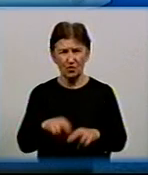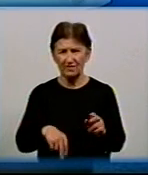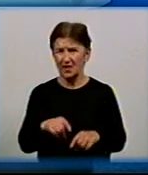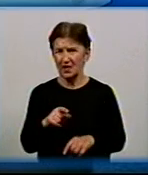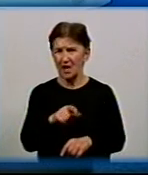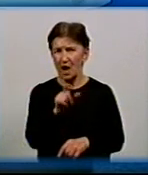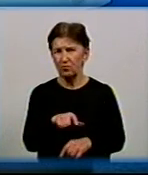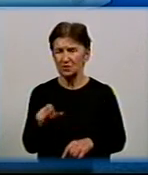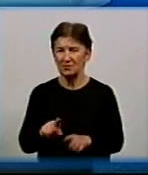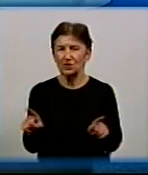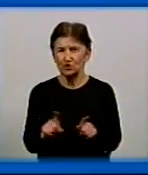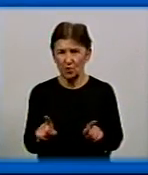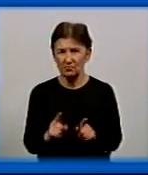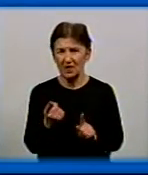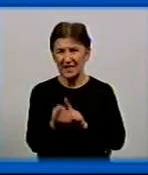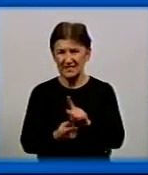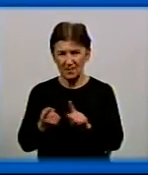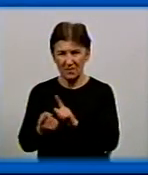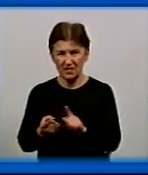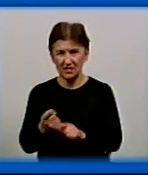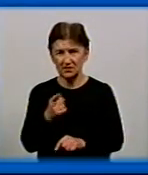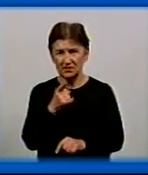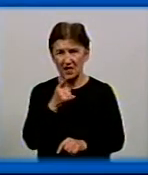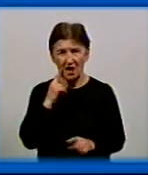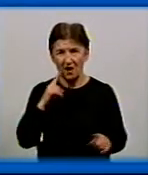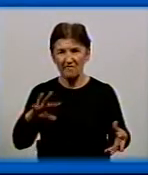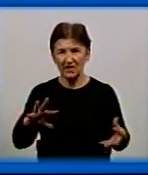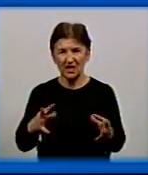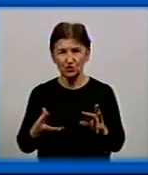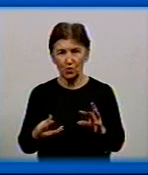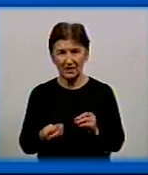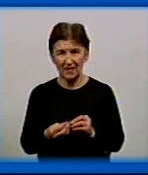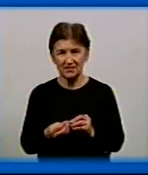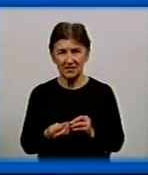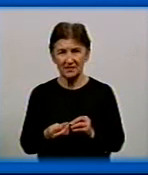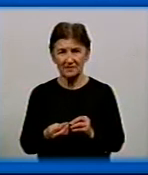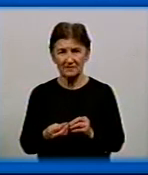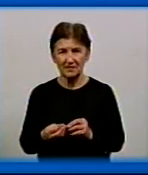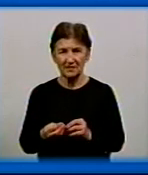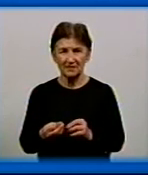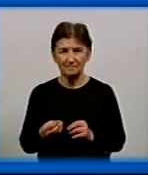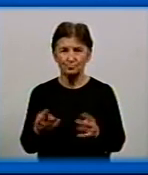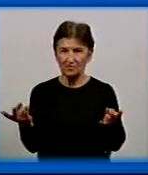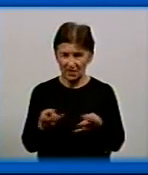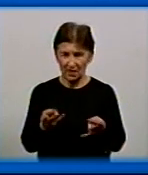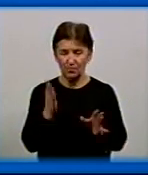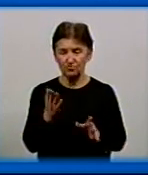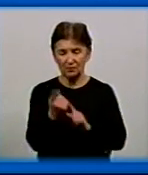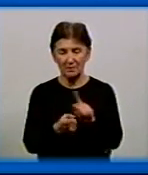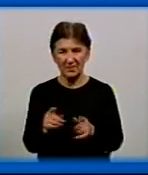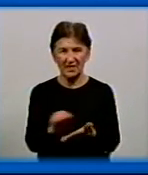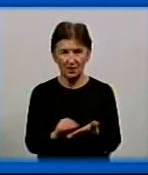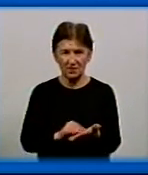що-небудь зміниться в результаті повернення цього майнового комплексу до комунальної власності? Треба буде переписувати